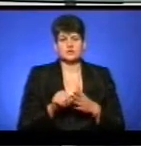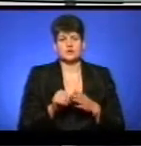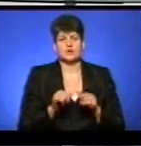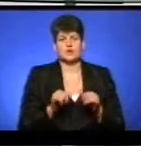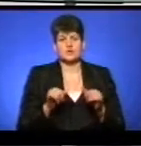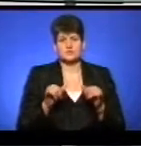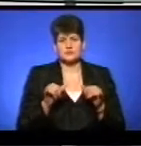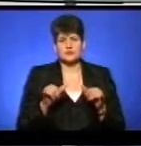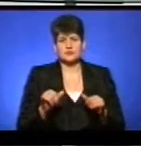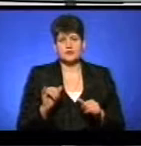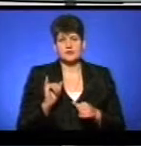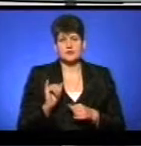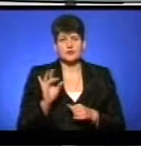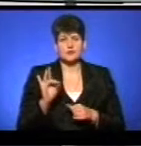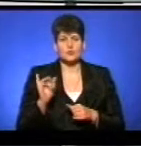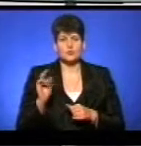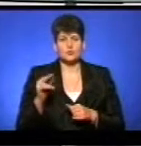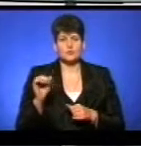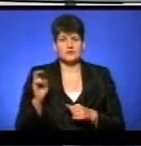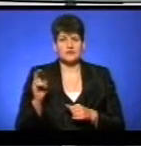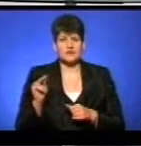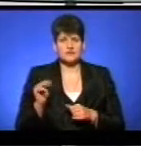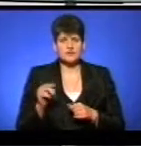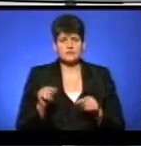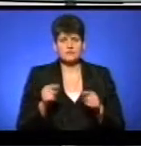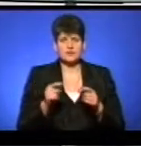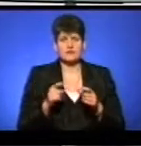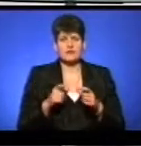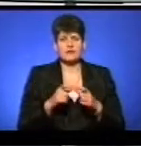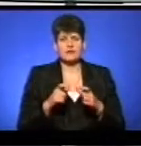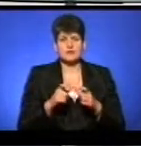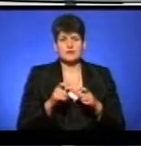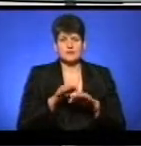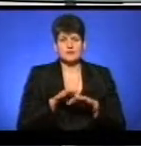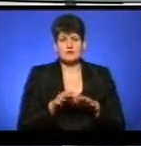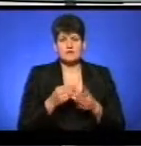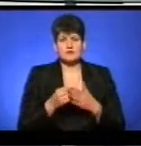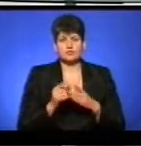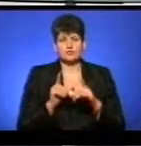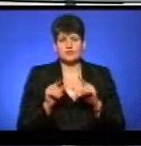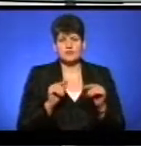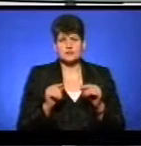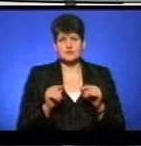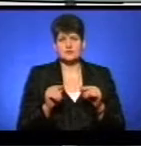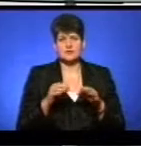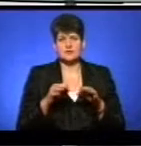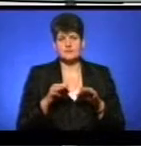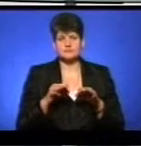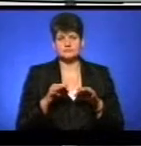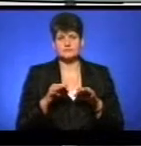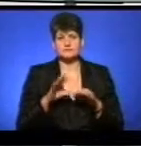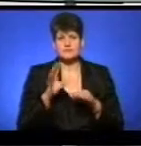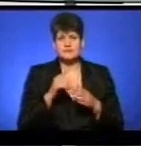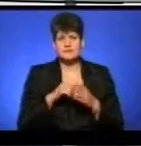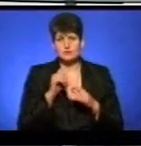громадських ініціатив Іваном Рудакевичем, який створив картосхему вартості проїзду в громадському транспорті у всіх містах України.